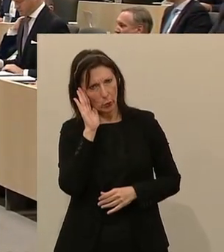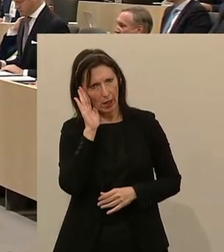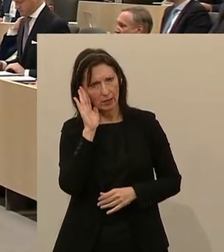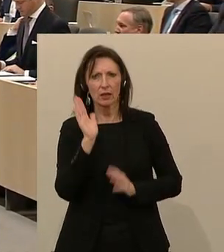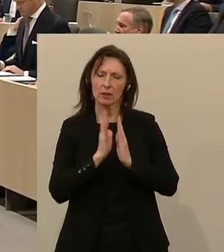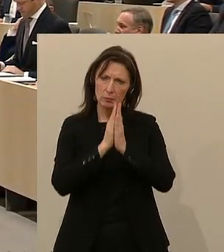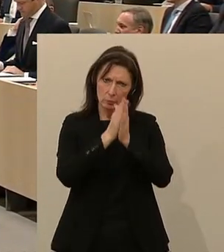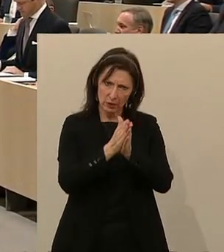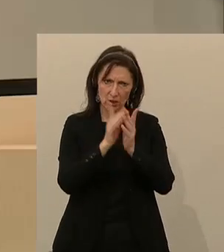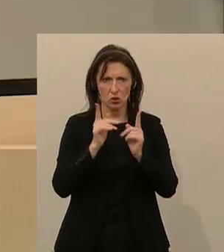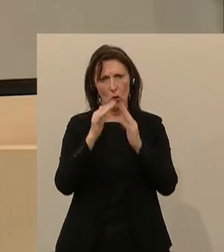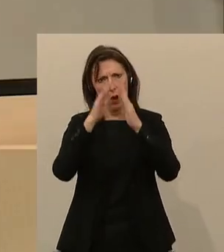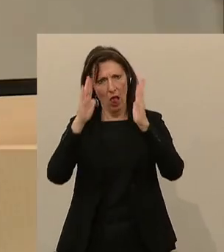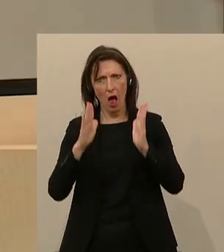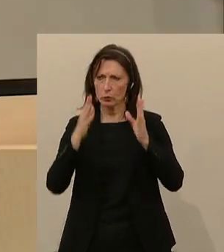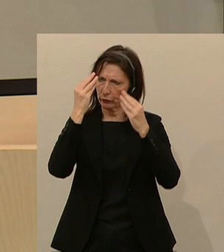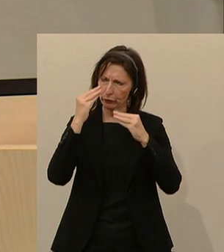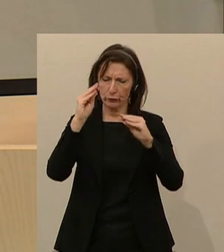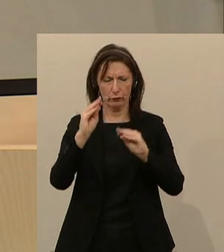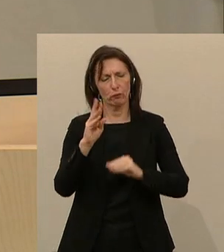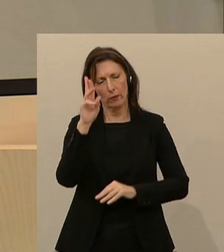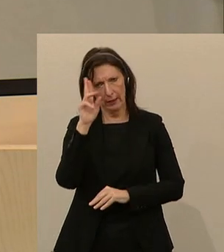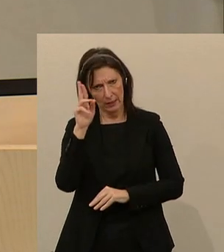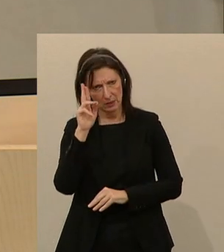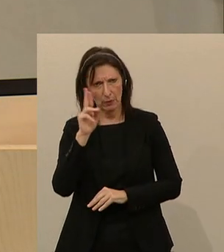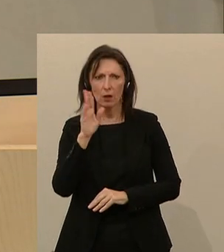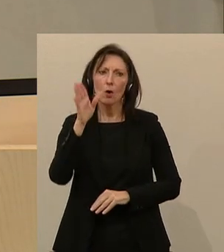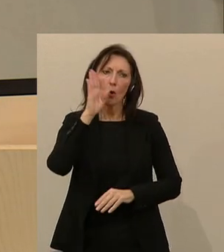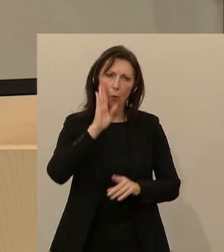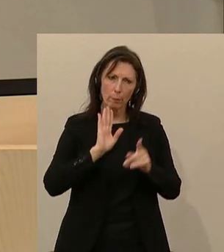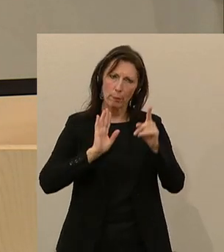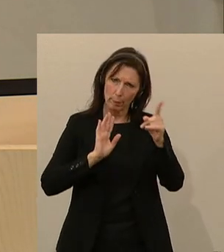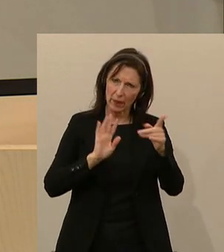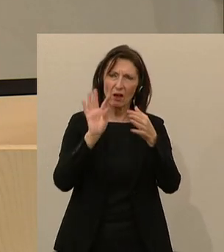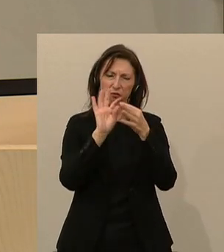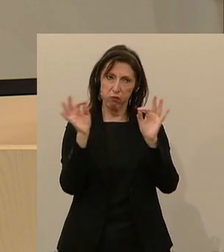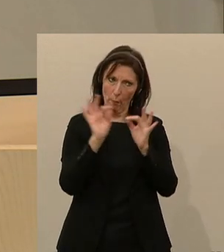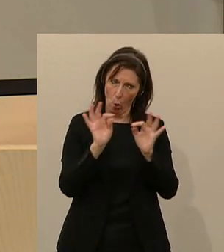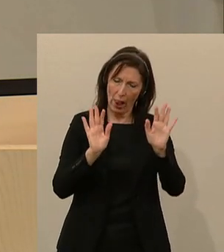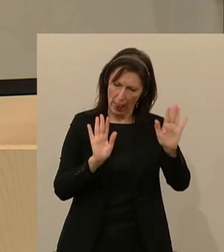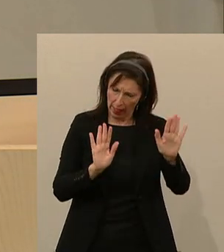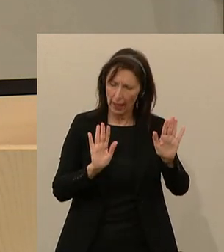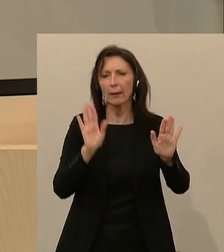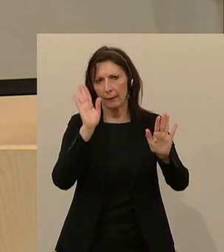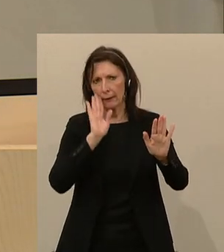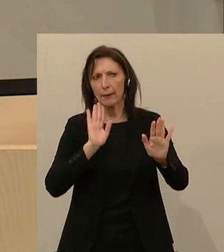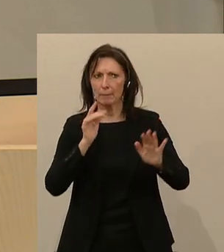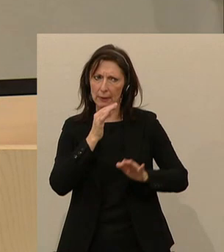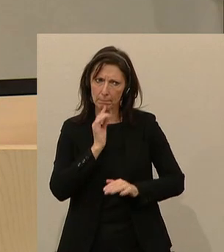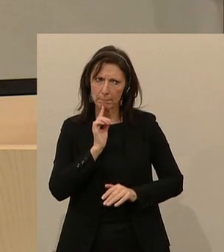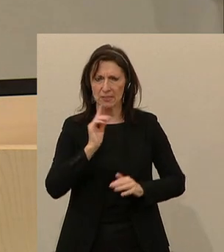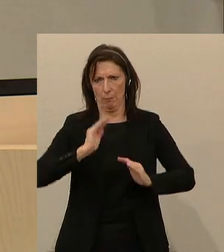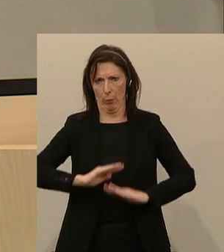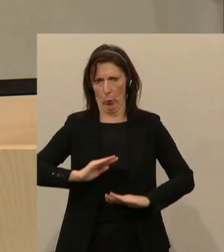bitte Sie doch, die Würde des Hauses zu respektieren und sich in der Wortwahl zu mäßigen. Da stört Sie. Da stört Sie. Das soll die Frage sein.